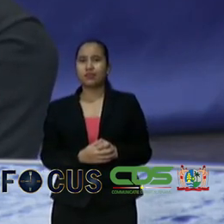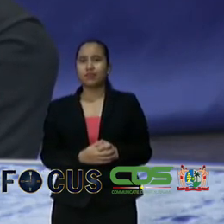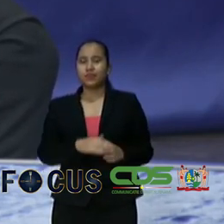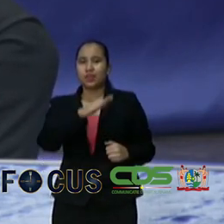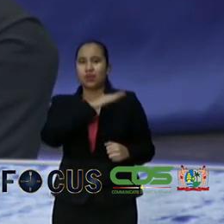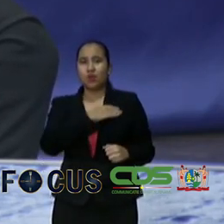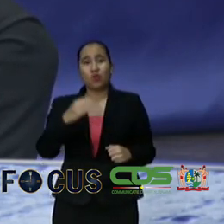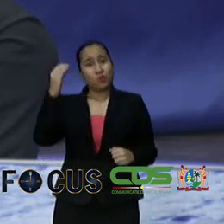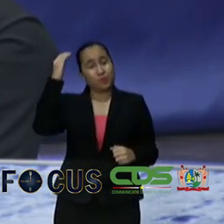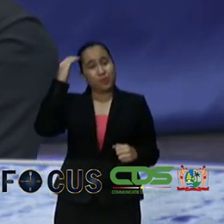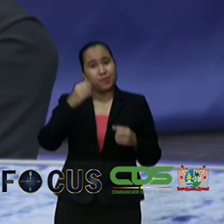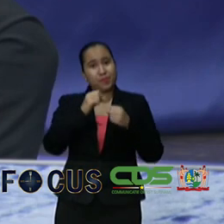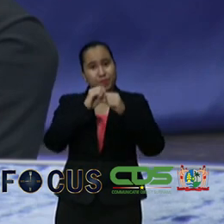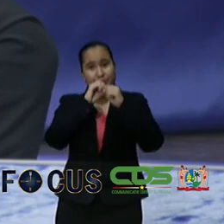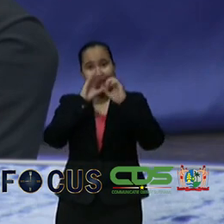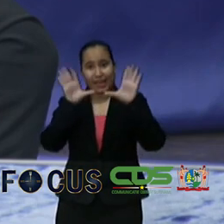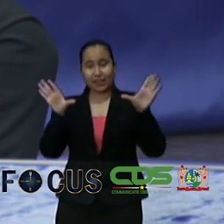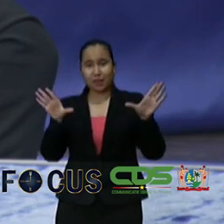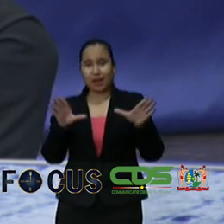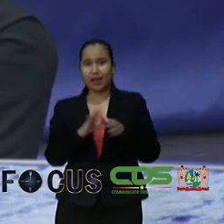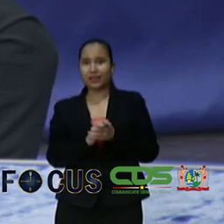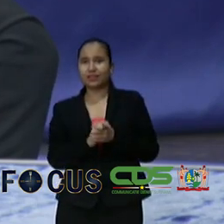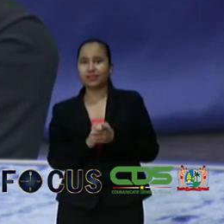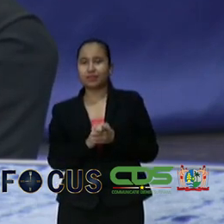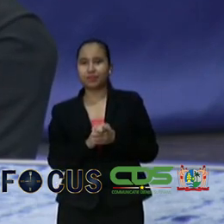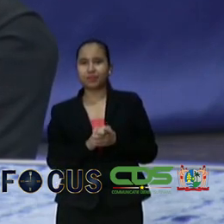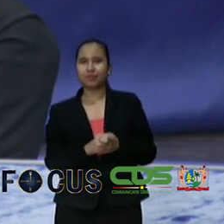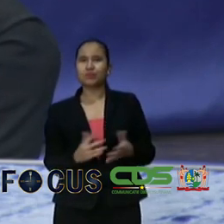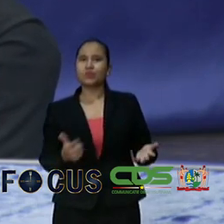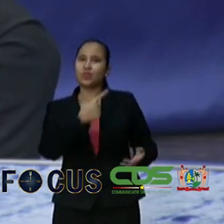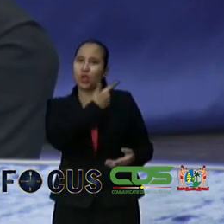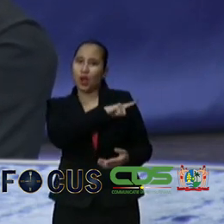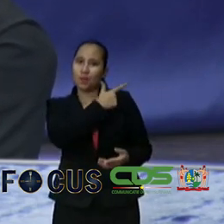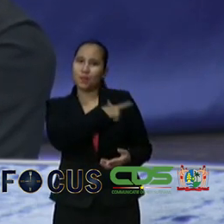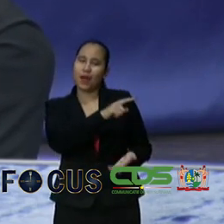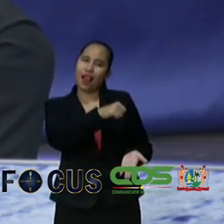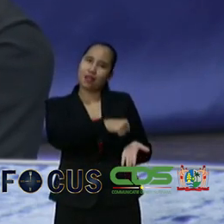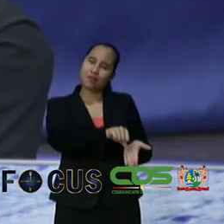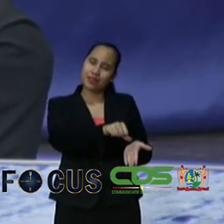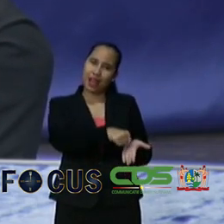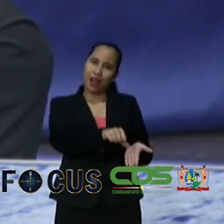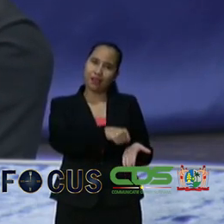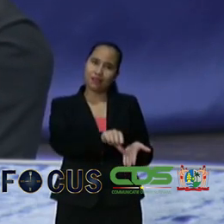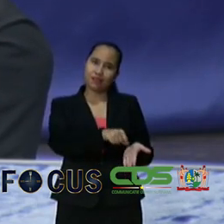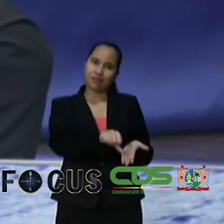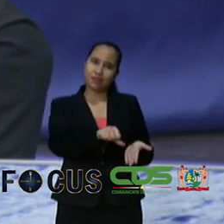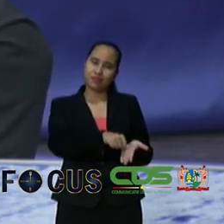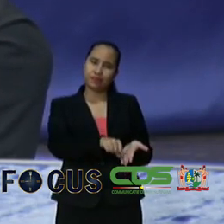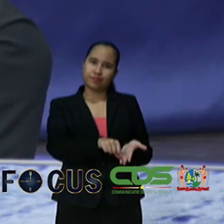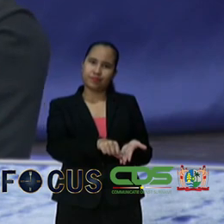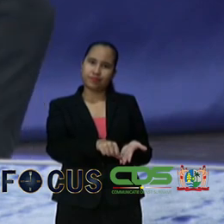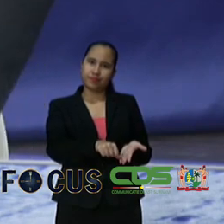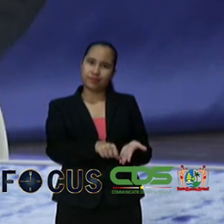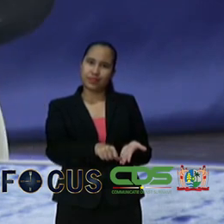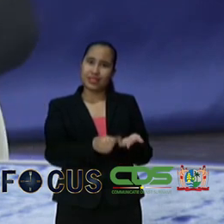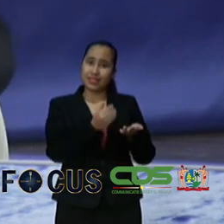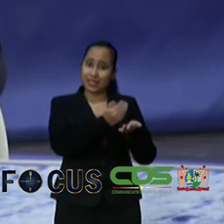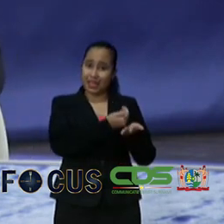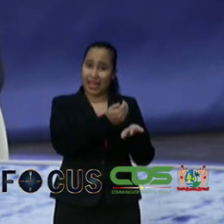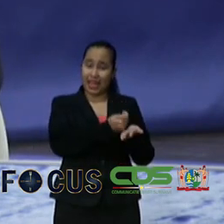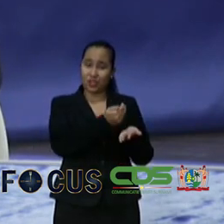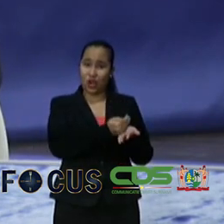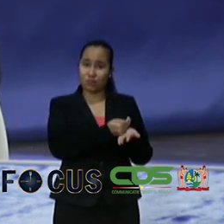hun is gedacht geworden voor wat betreft de reguliere betalingen want de reguliere betalingen zijn eigenlijk de inkomsten